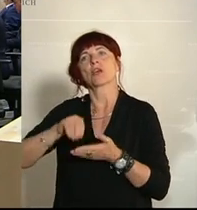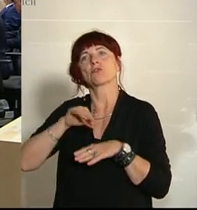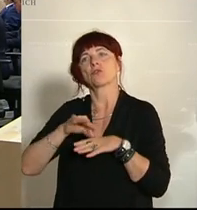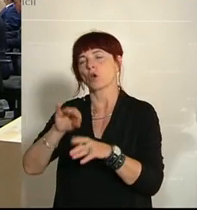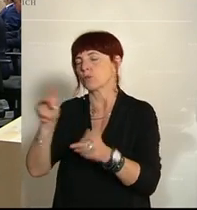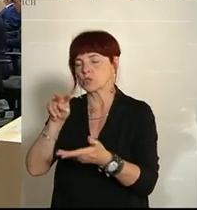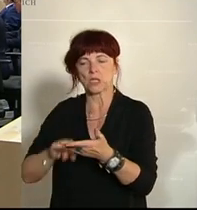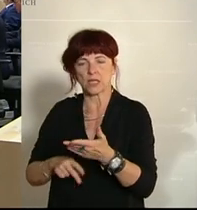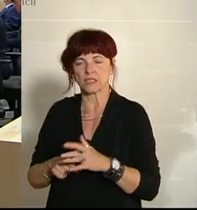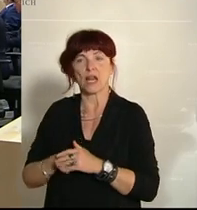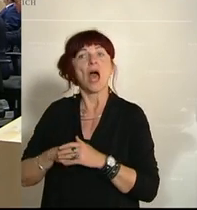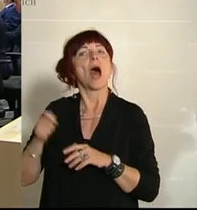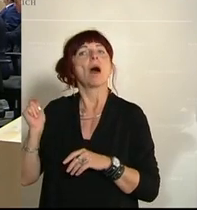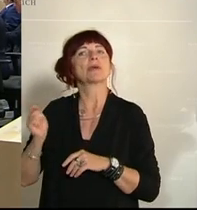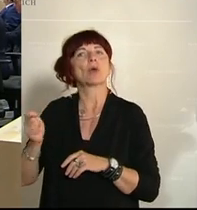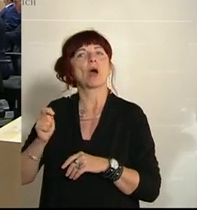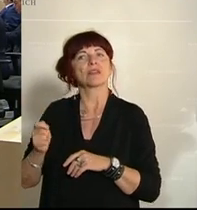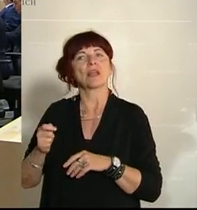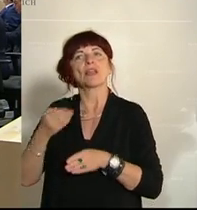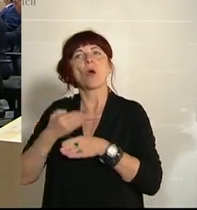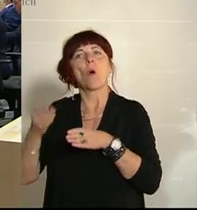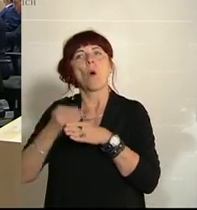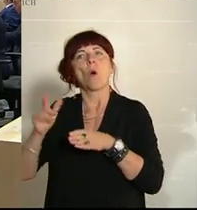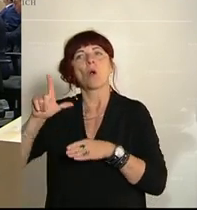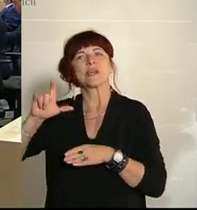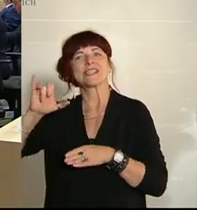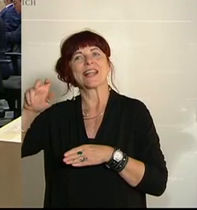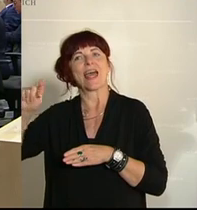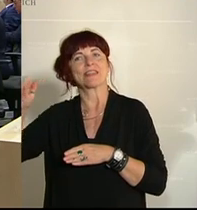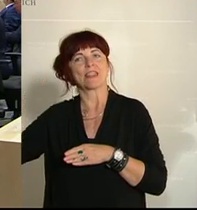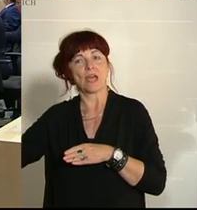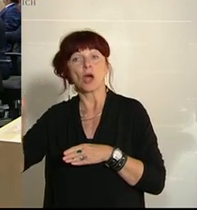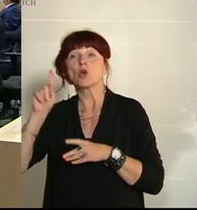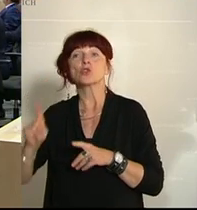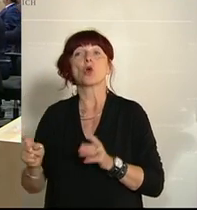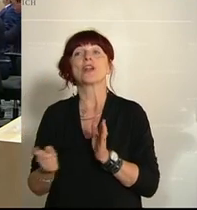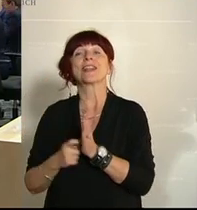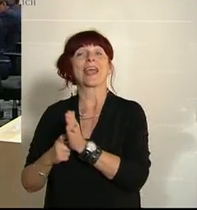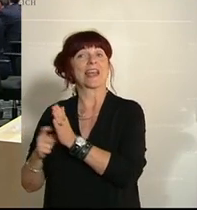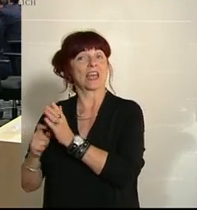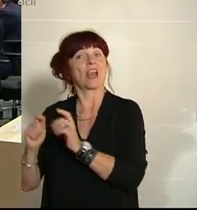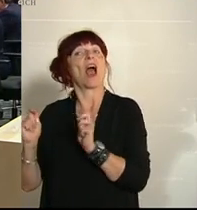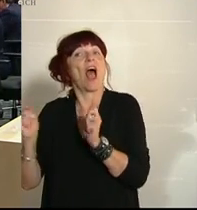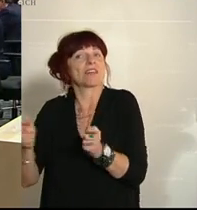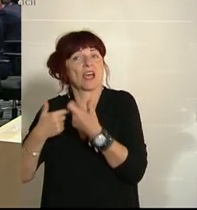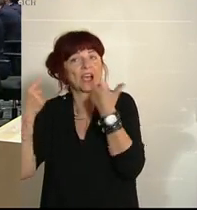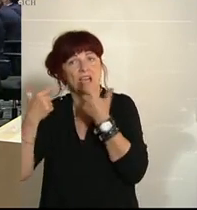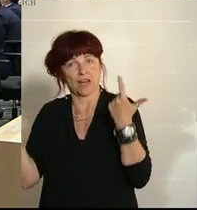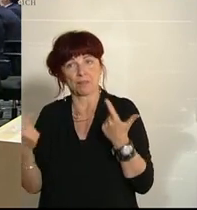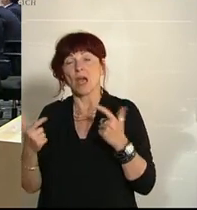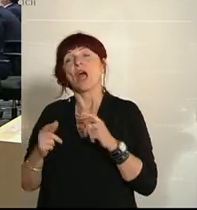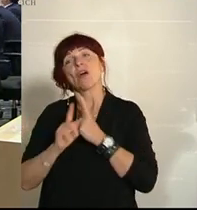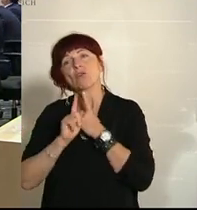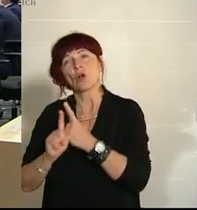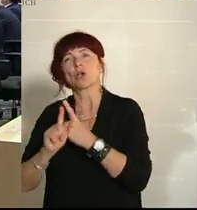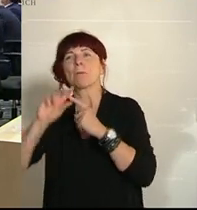Lehrplatzgarantie für Jugendliche und eine Wiedereinführung der Ausbildungsgarantie bis 25. 74 Absatz 5